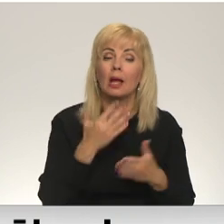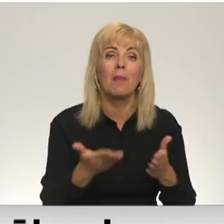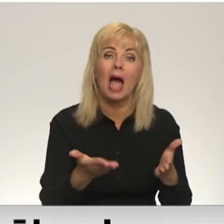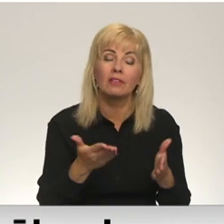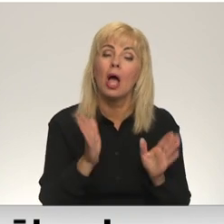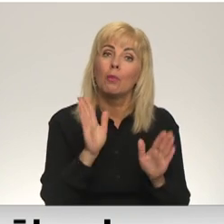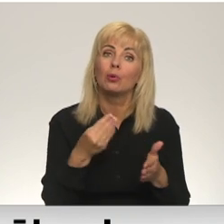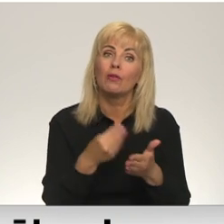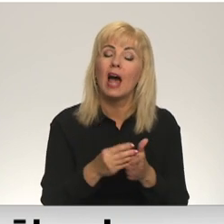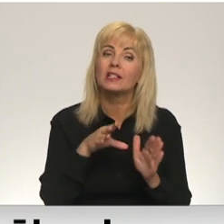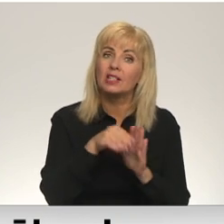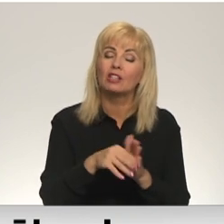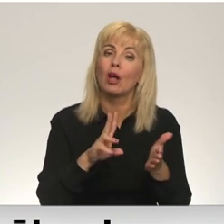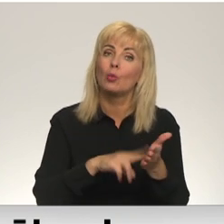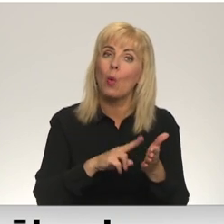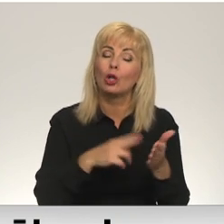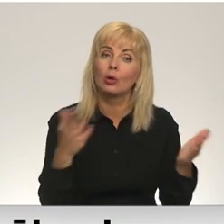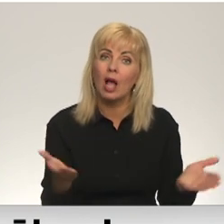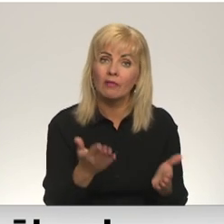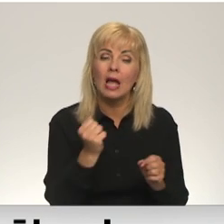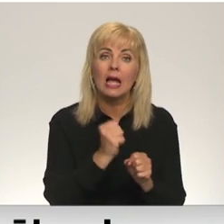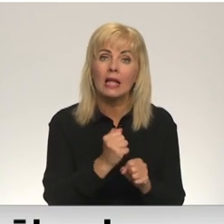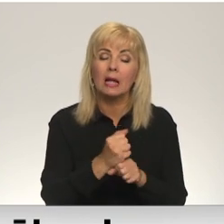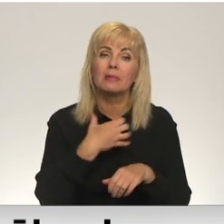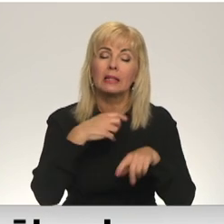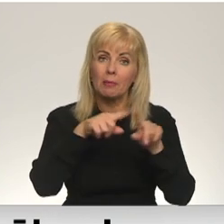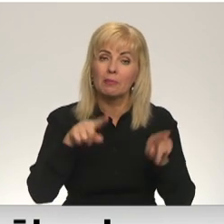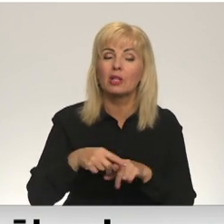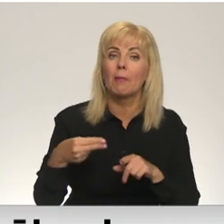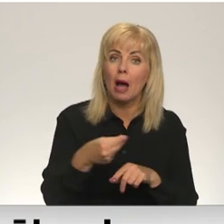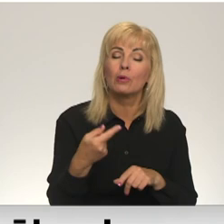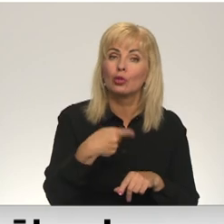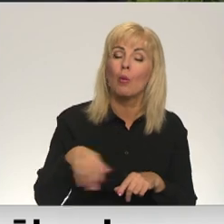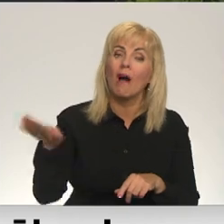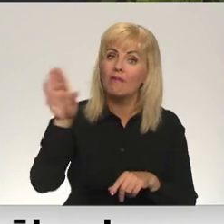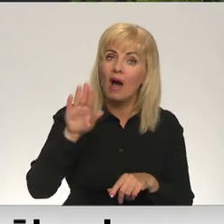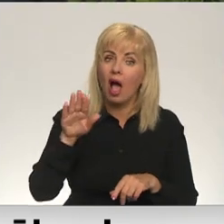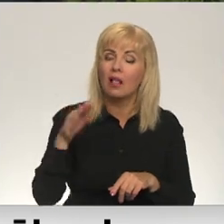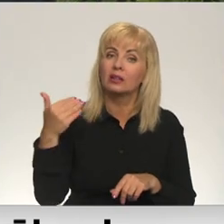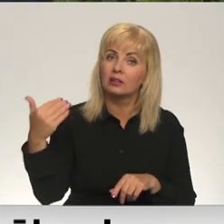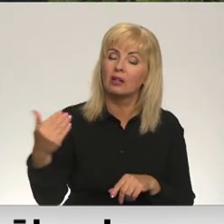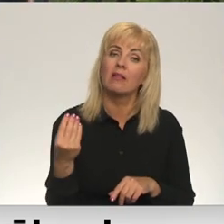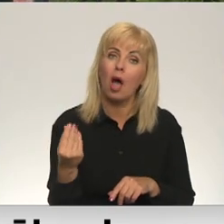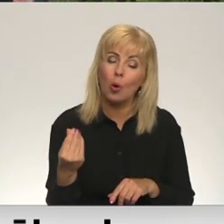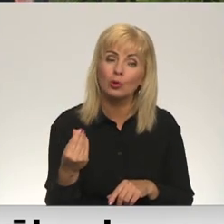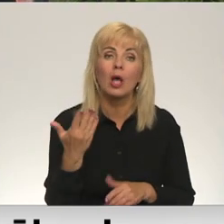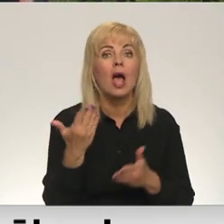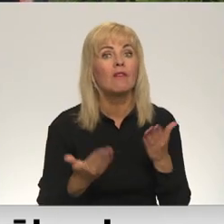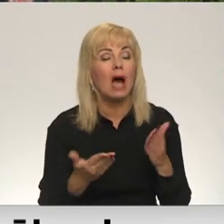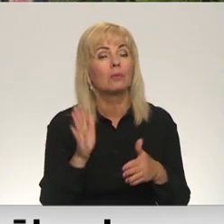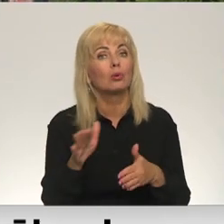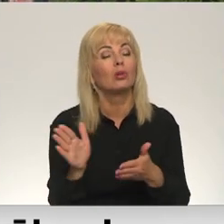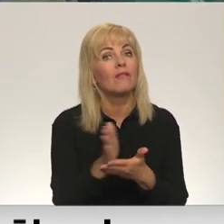un būtu vērts ieviestu nodokļu atvieglojumus un darba nespējas lapas apmaksāšanu no valsts līdzekļiem. Tas droši vien varētu būt